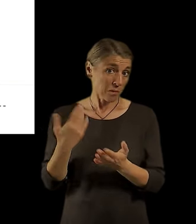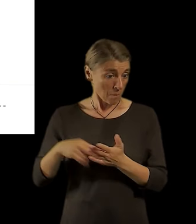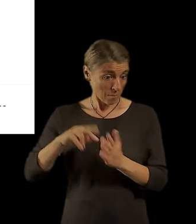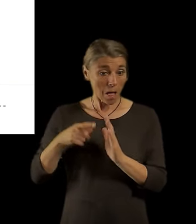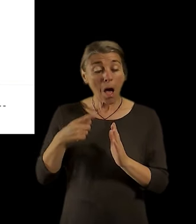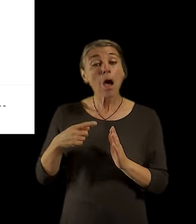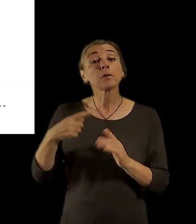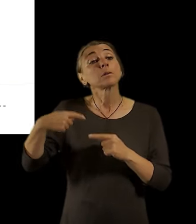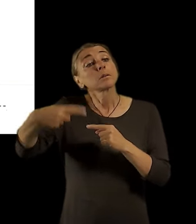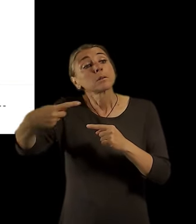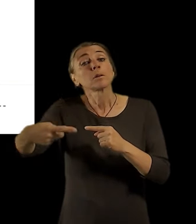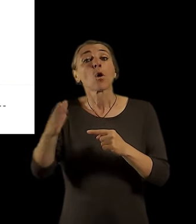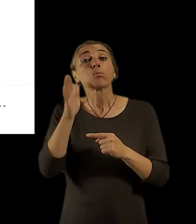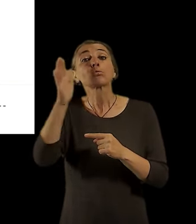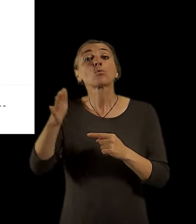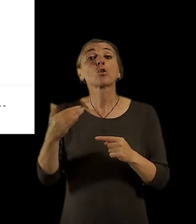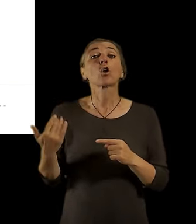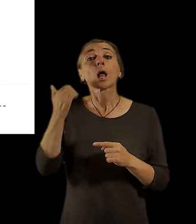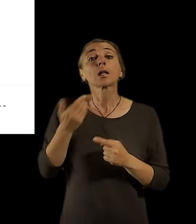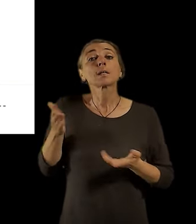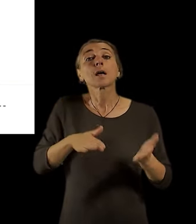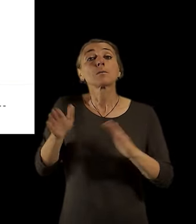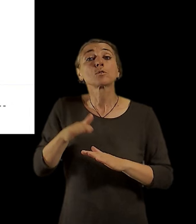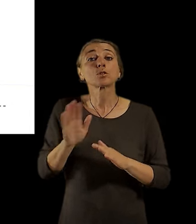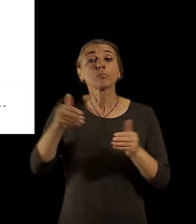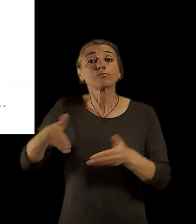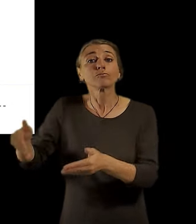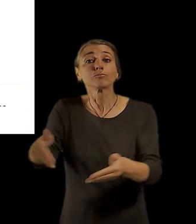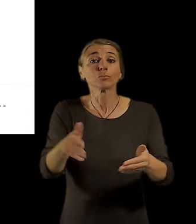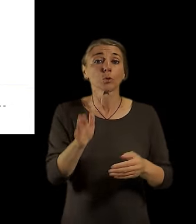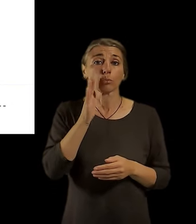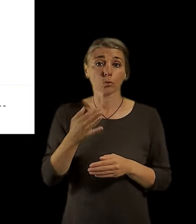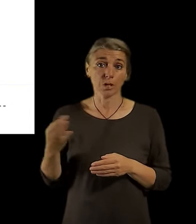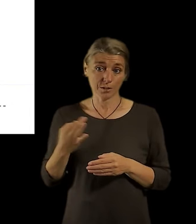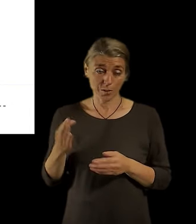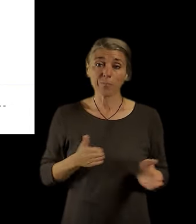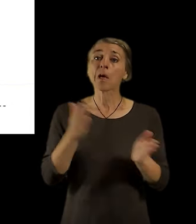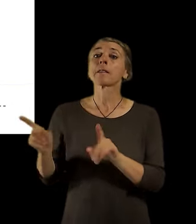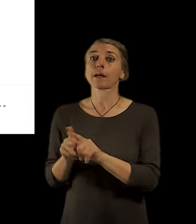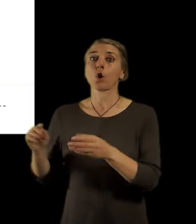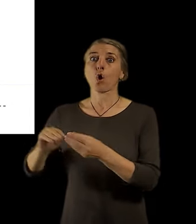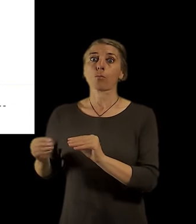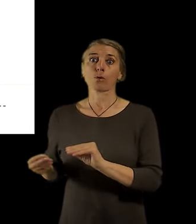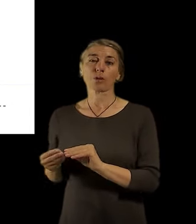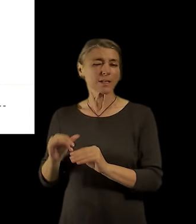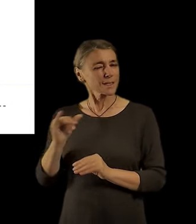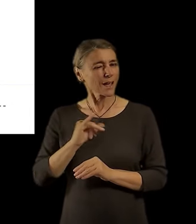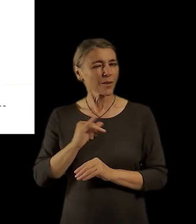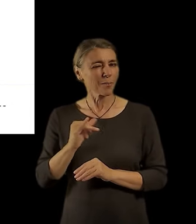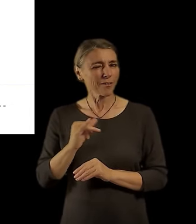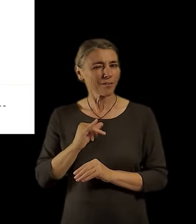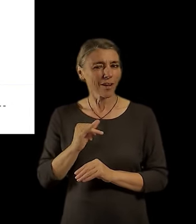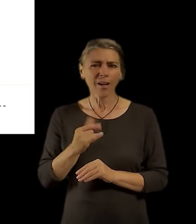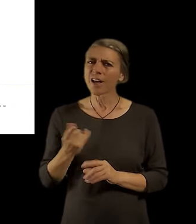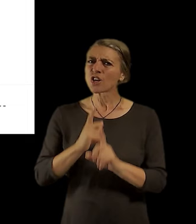A také řešíme obchody plnostortimentní potravinářské prodejny. Zajímavé, hřbitovy jsou vždy téma, které vzbudí